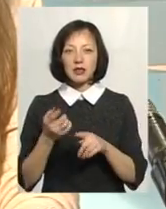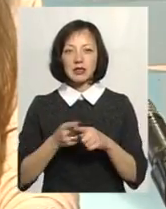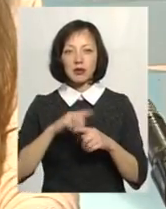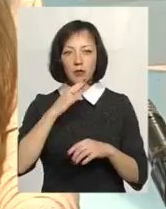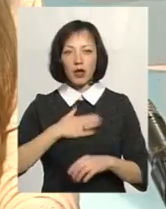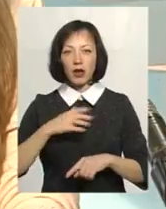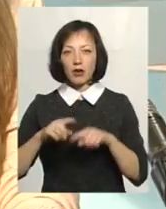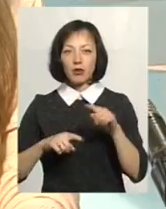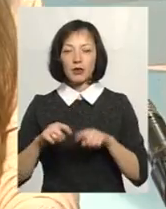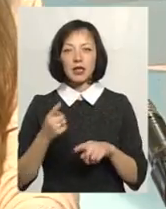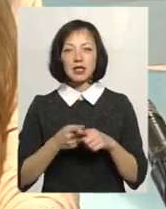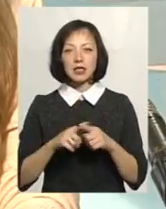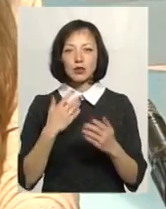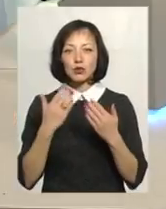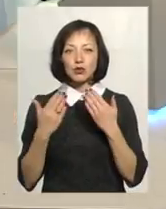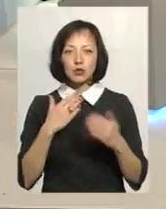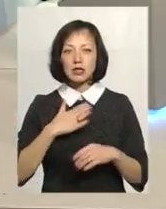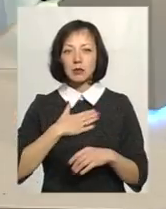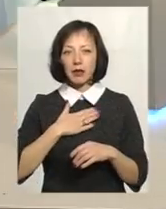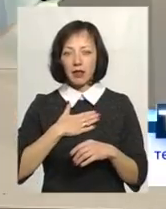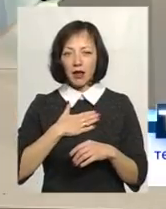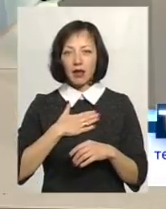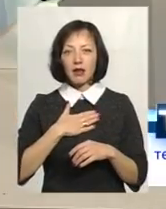моя родина, це безпосередньо стосується мене.